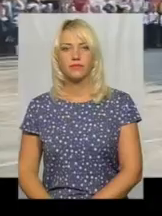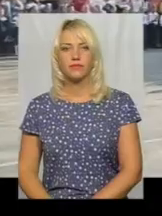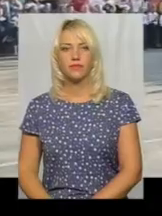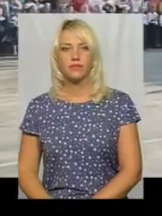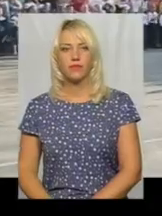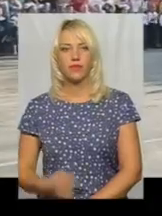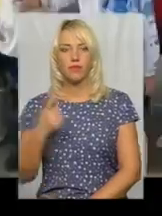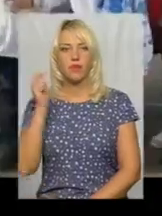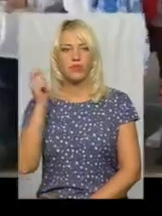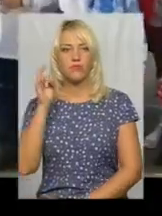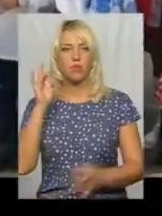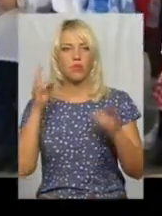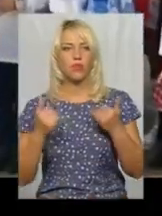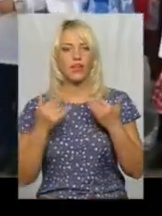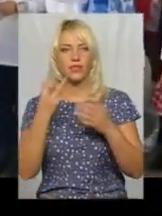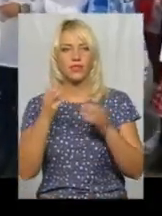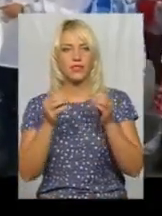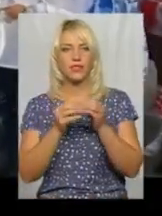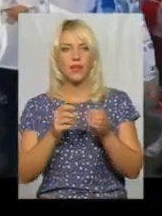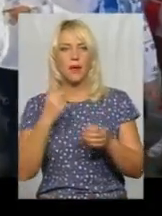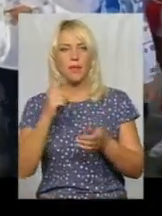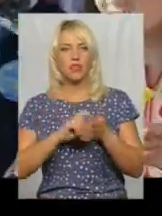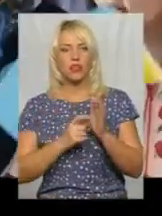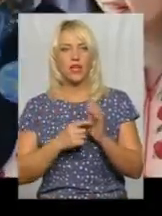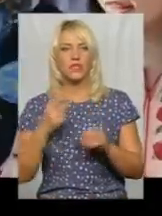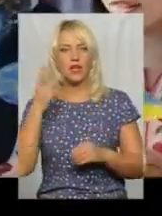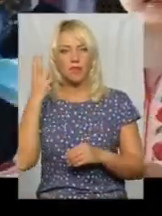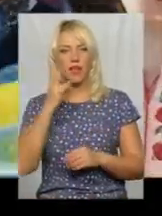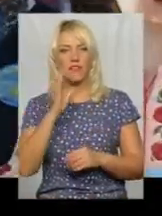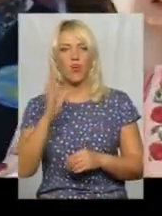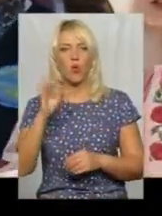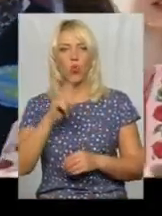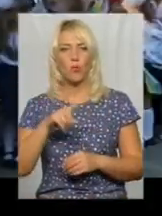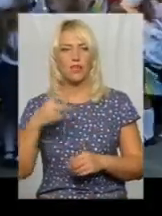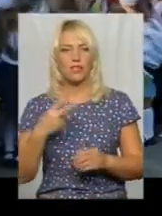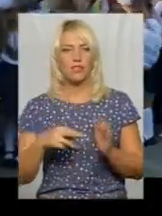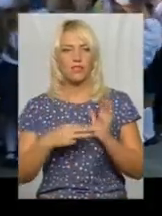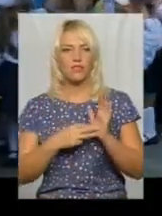Перший дзвоник пролунав для 310 першокласників Хмельницького НВО номер 28.